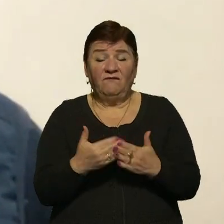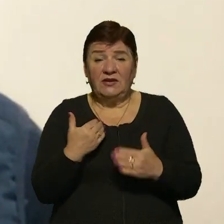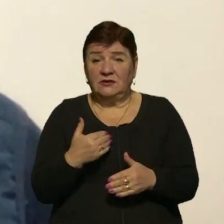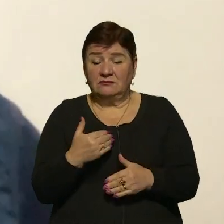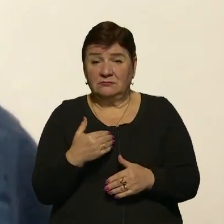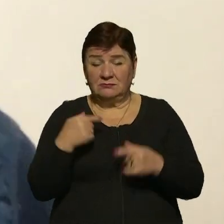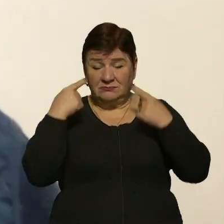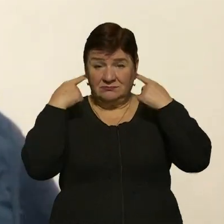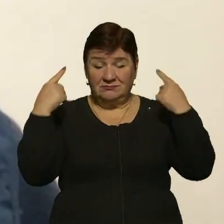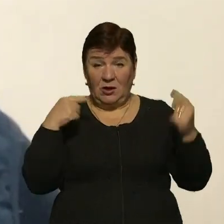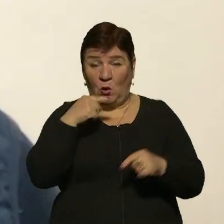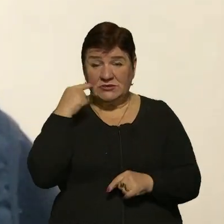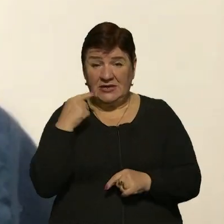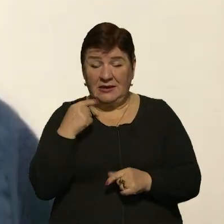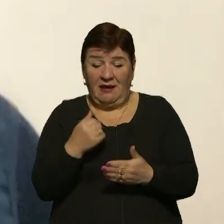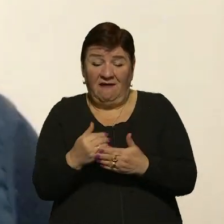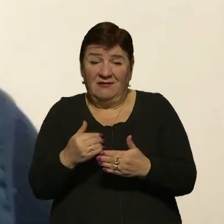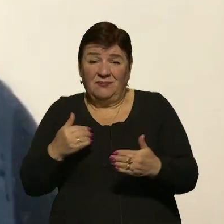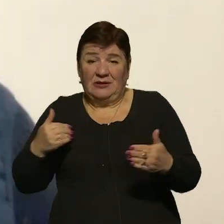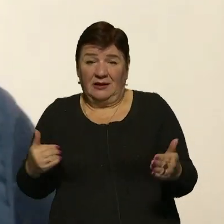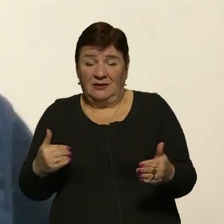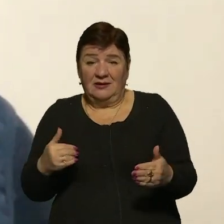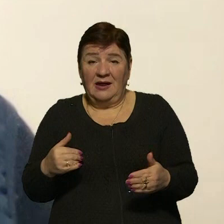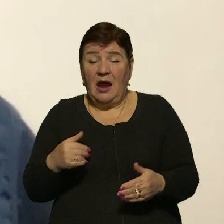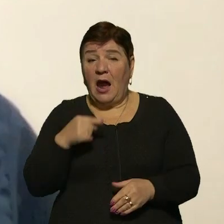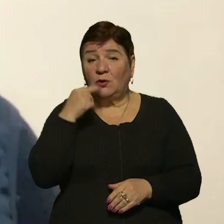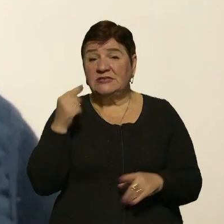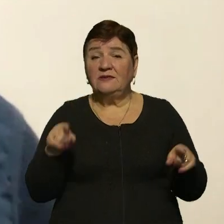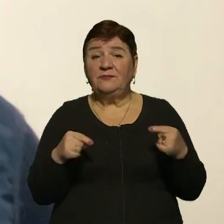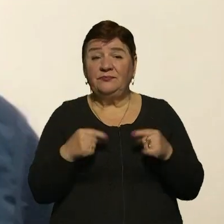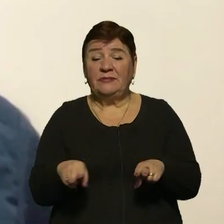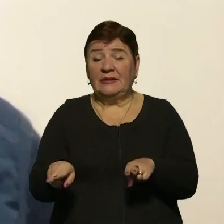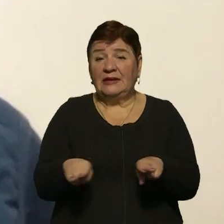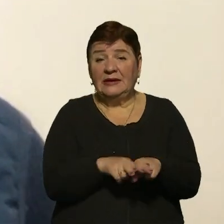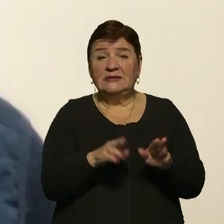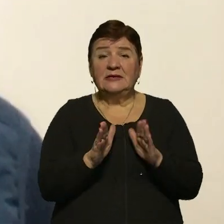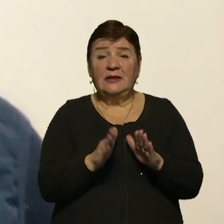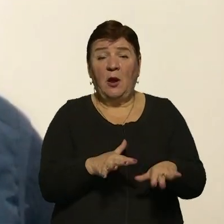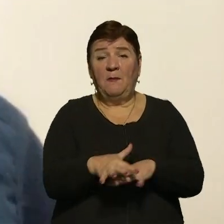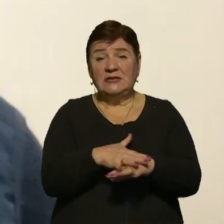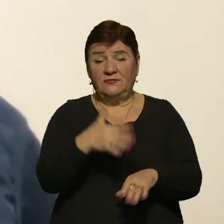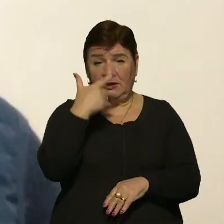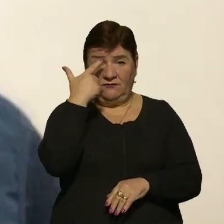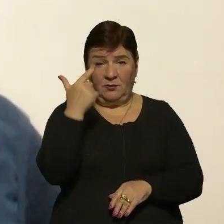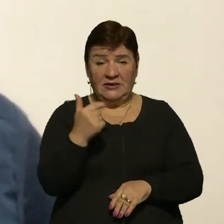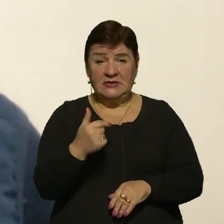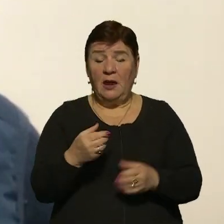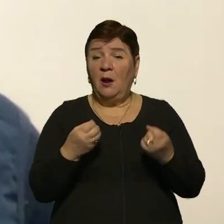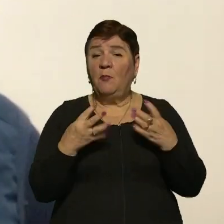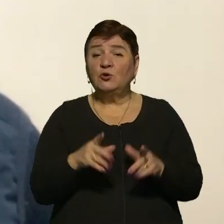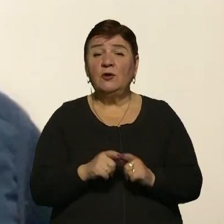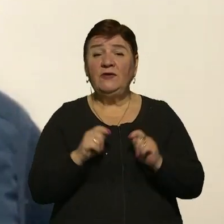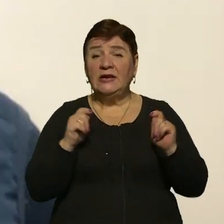Росії зараз подалі триматися. А Росія намагається створити альтернативну систему засобів масової інформації. Просто